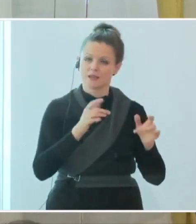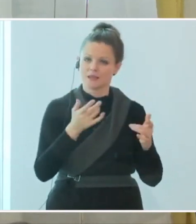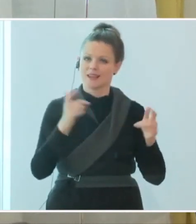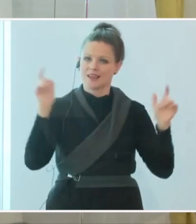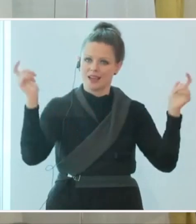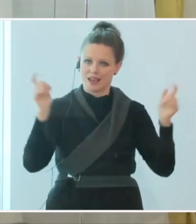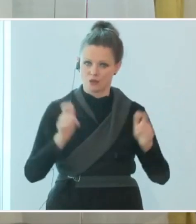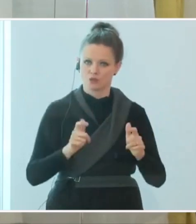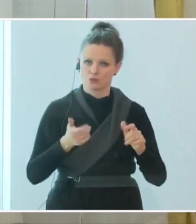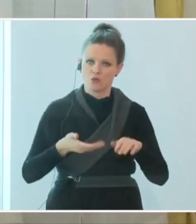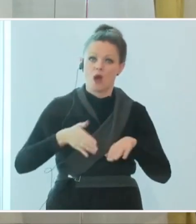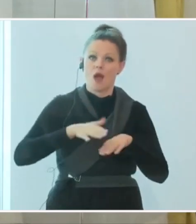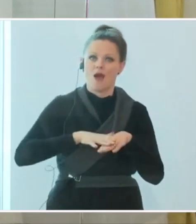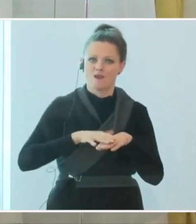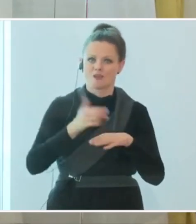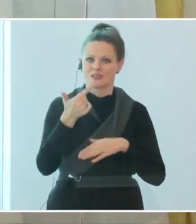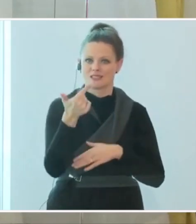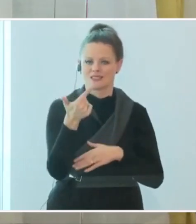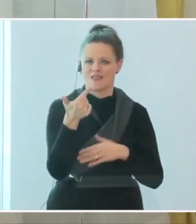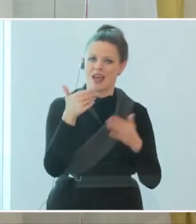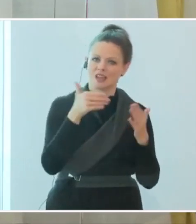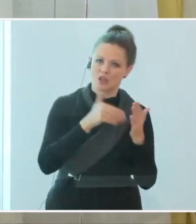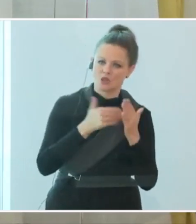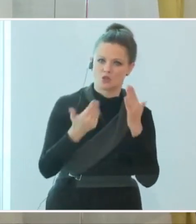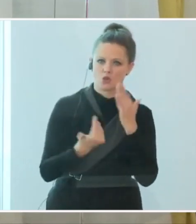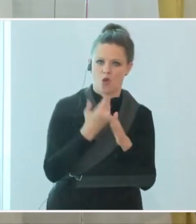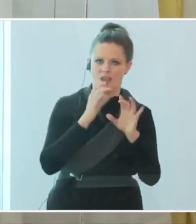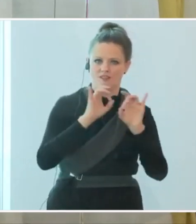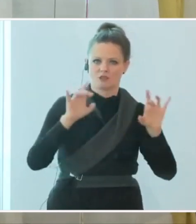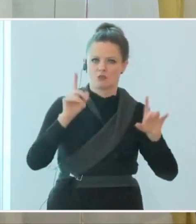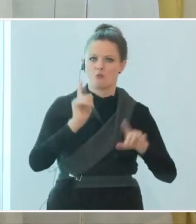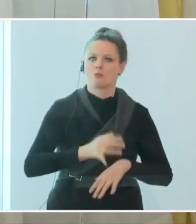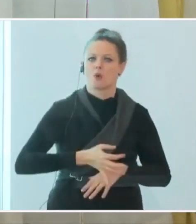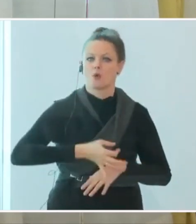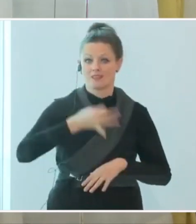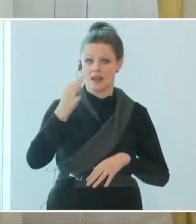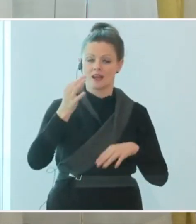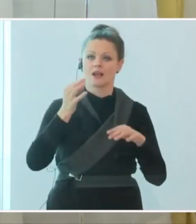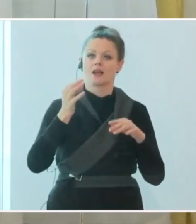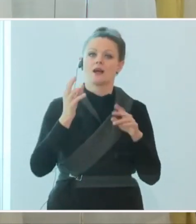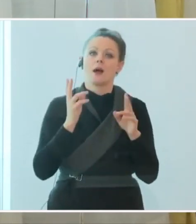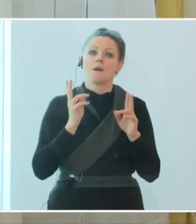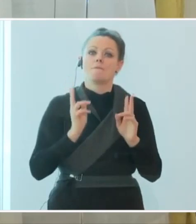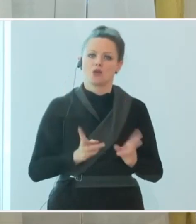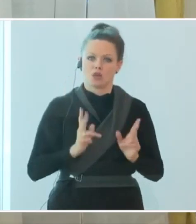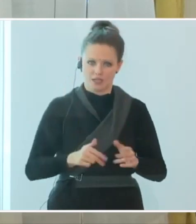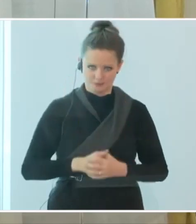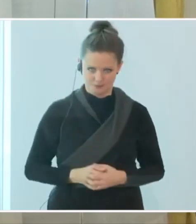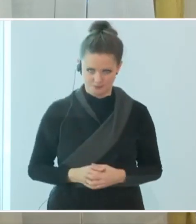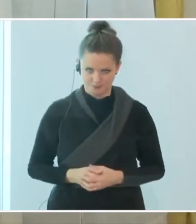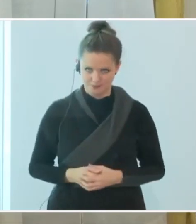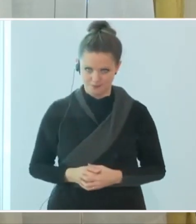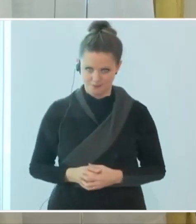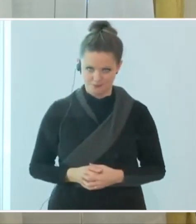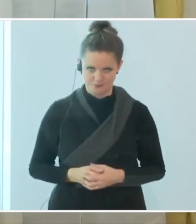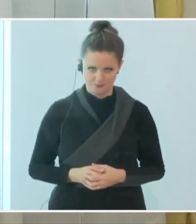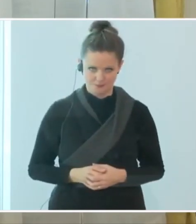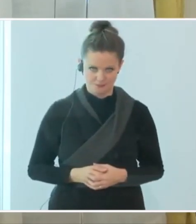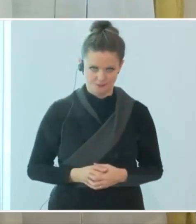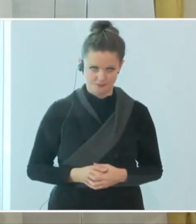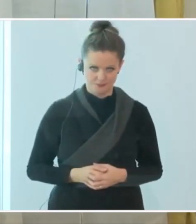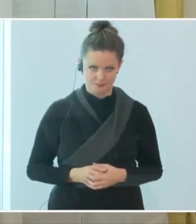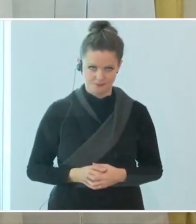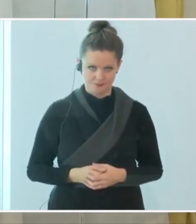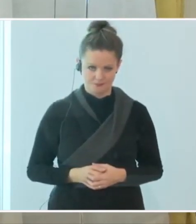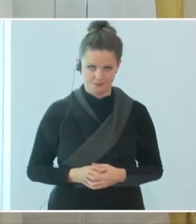Reduktion auf rund 2.000 Neuinfektionen am Tag haben werden. Also,